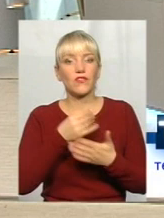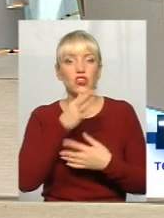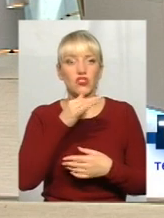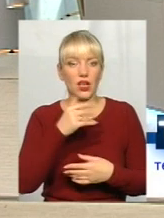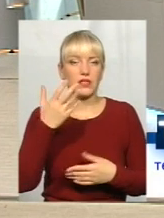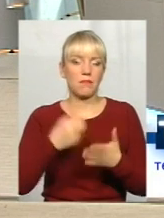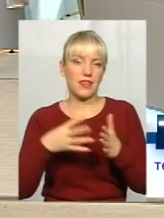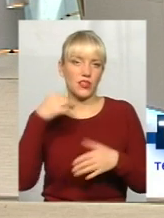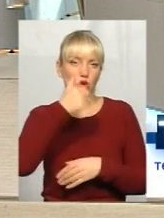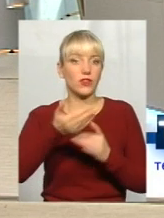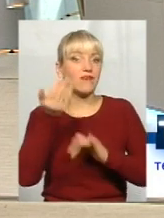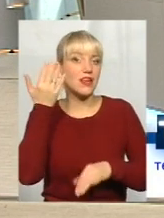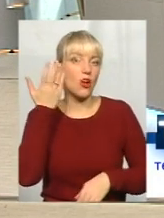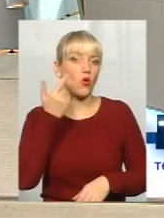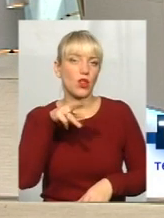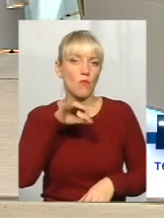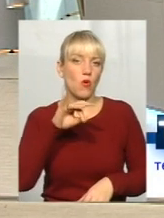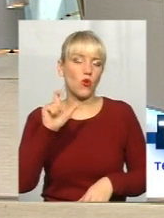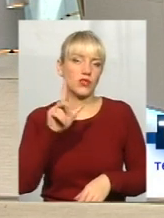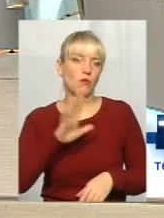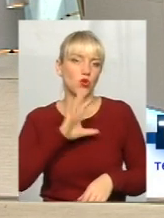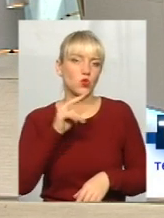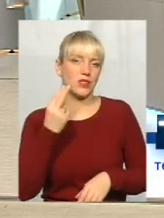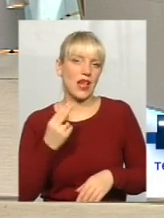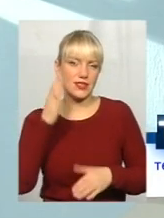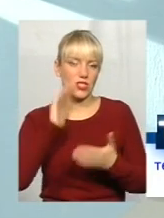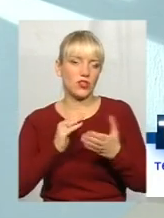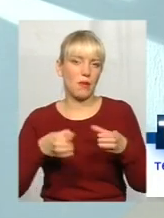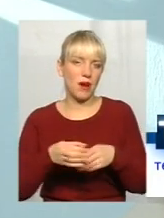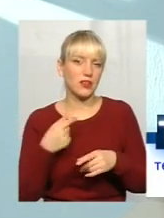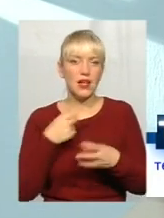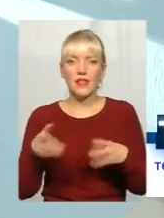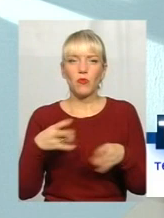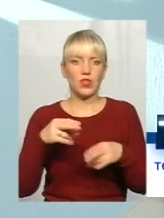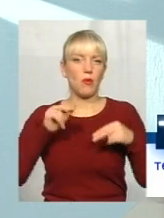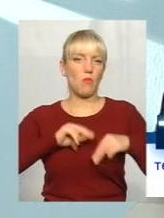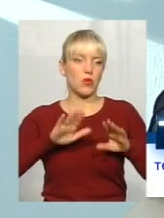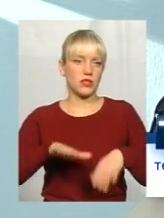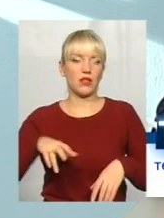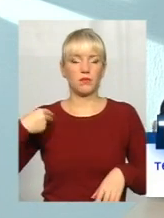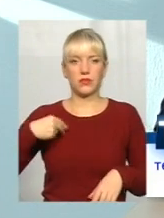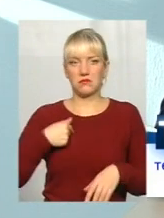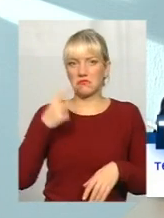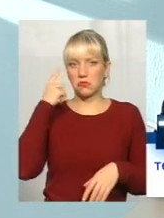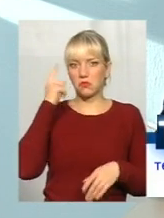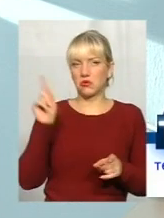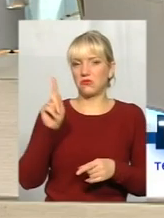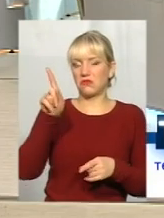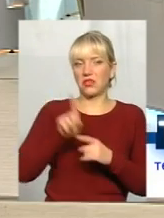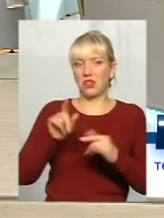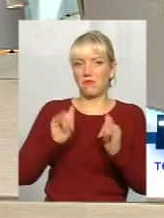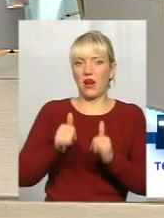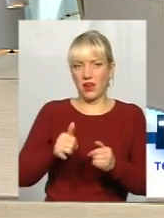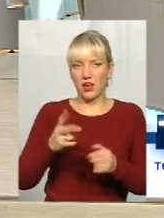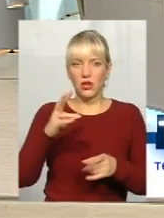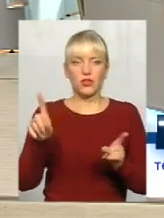15 назад, коли Мороз, був такий Мороз, суцілістична партія, і казав, нам не треба посаду президента. Я думаю, ну, що він таке заливає, не треба